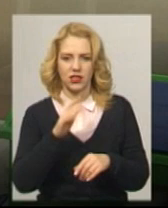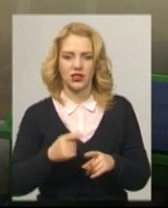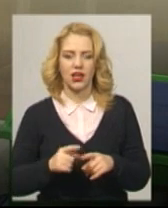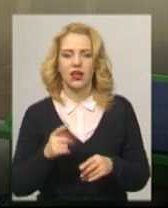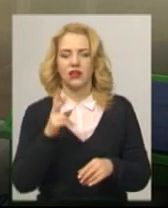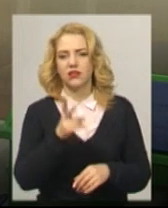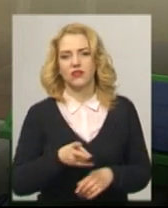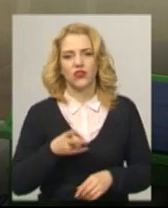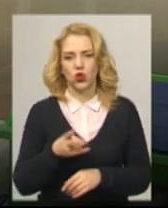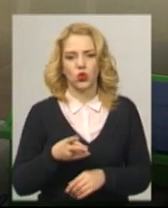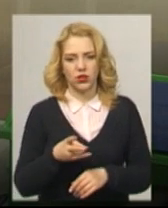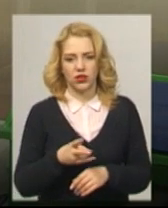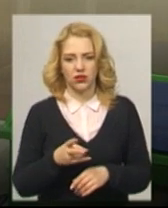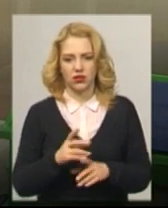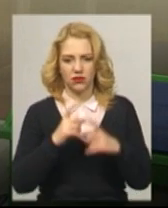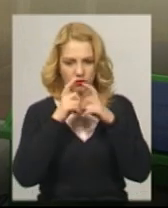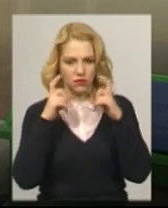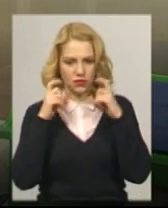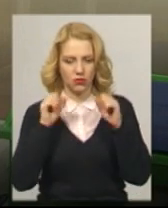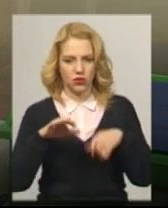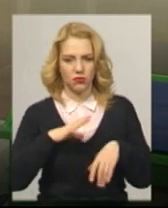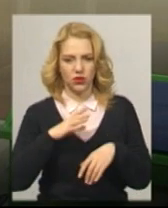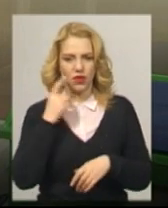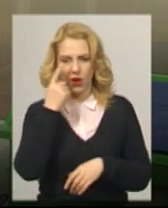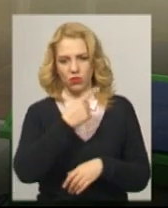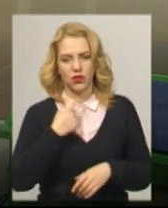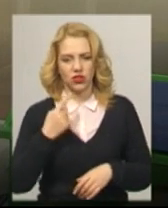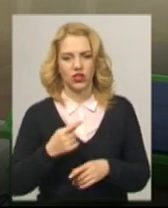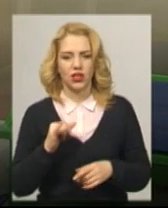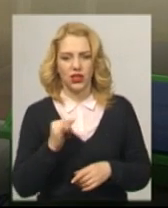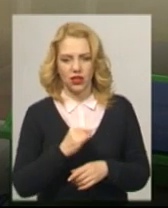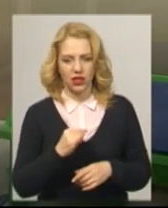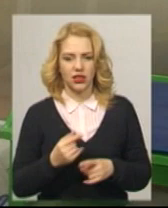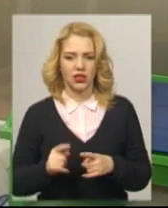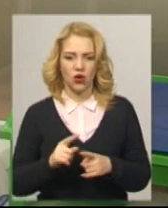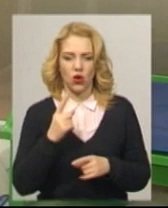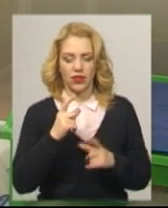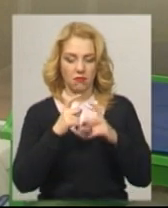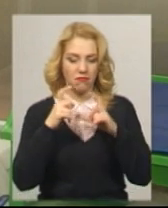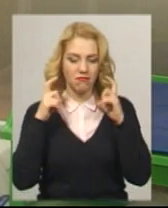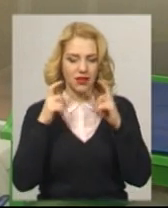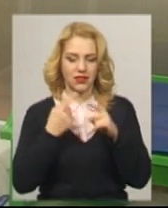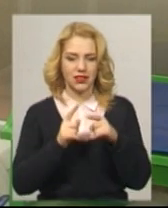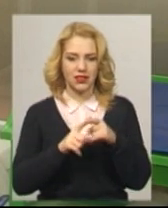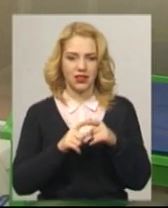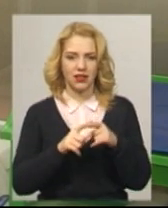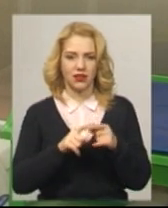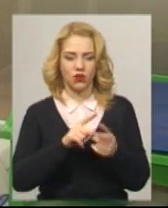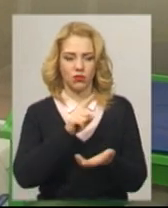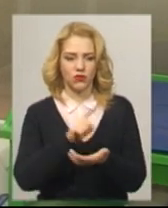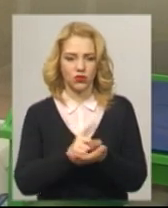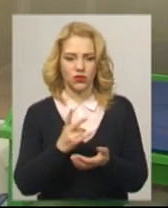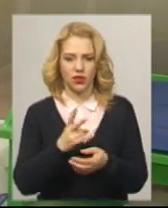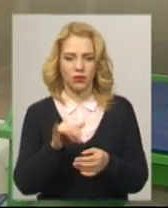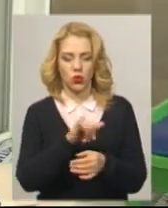бути, до двох годин максимум маска може бути на обличчі. Ну і одноразово маска, звичайно, того військового, треба її мати, де